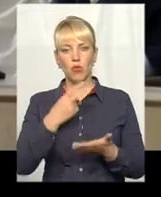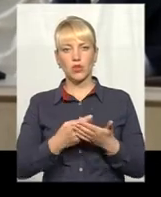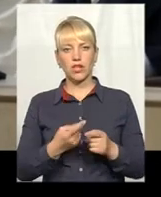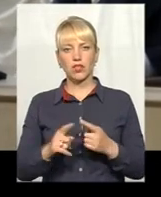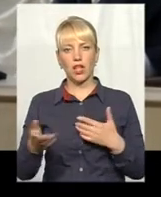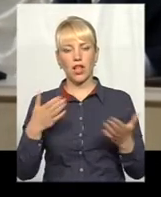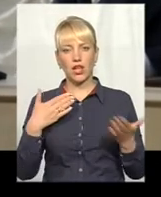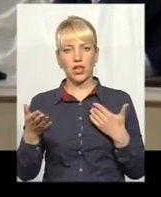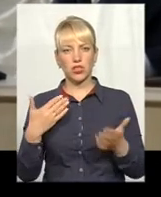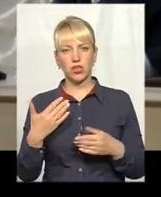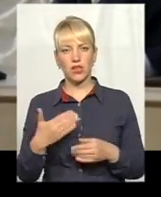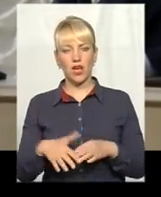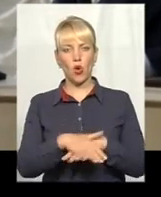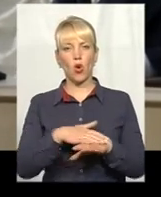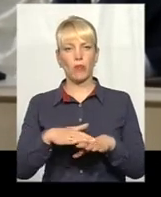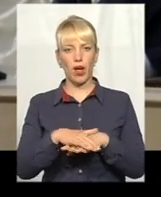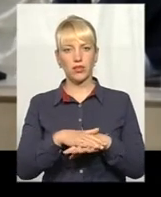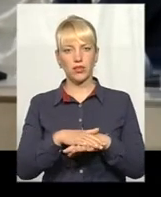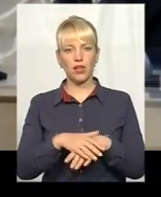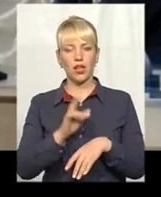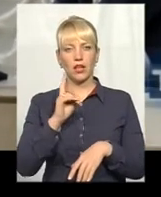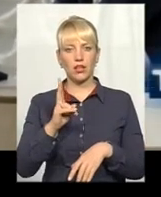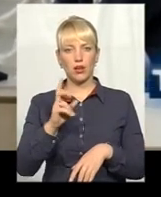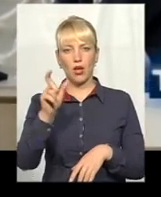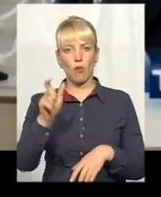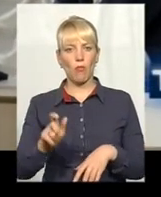відносини громады к поліцейському.